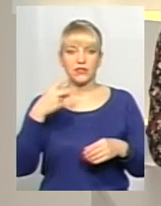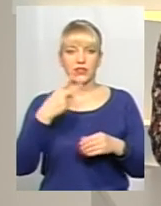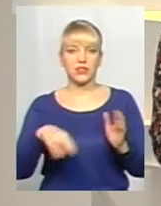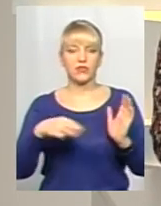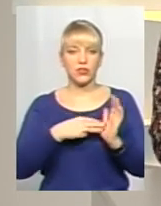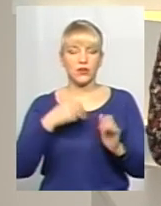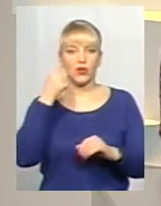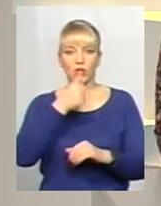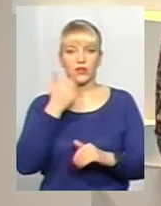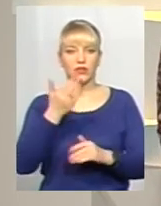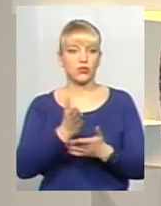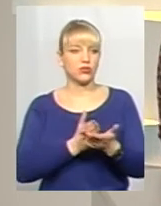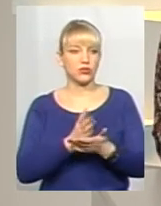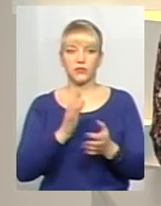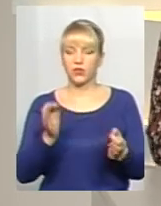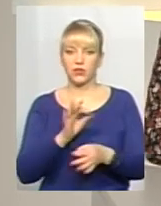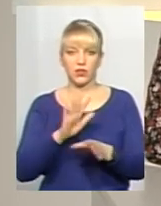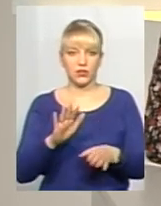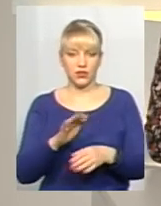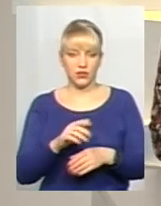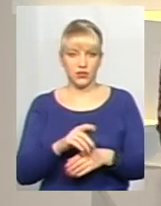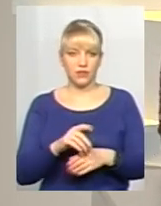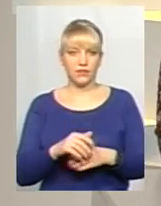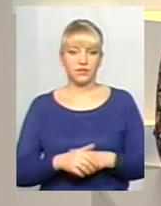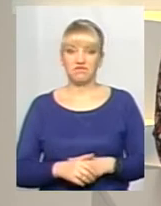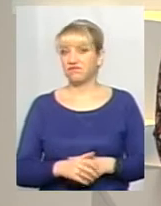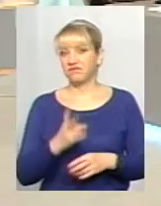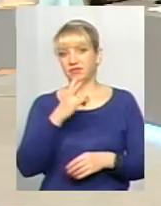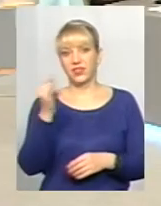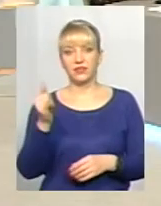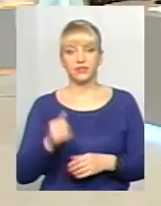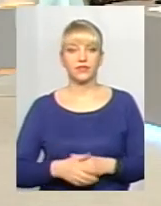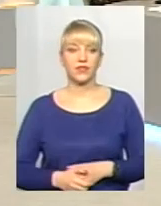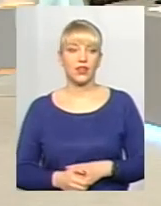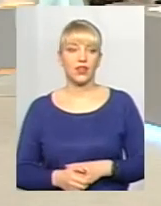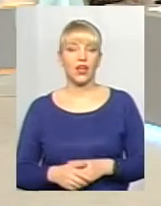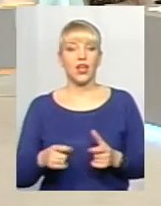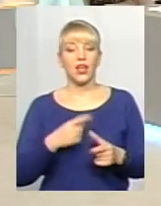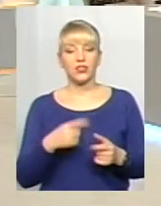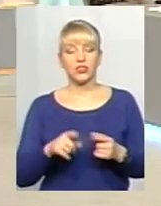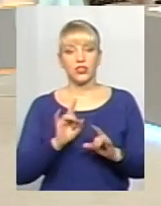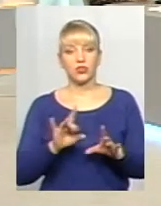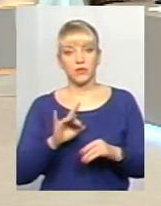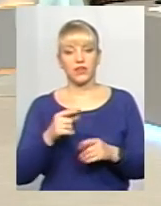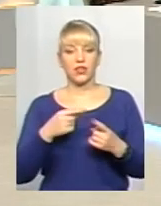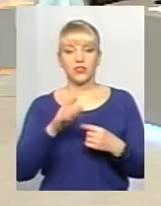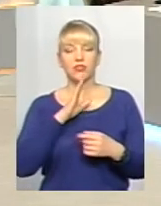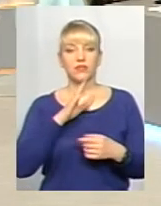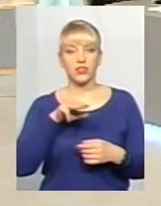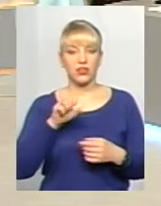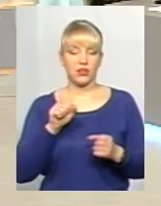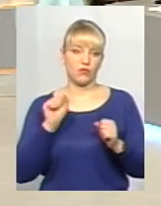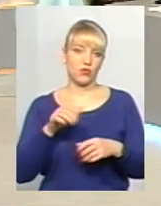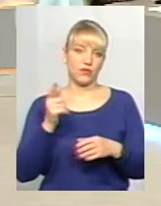років вашої служби ви ні разу не стикались? В принципі, ні. А чи розповідали інші дівчата? Можливо, вони